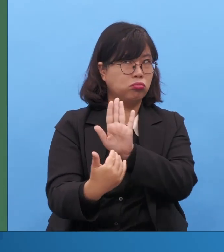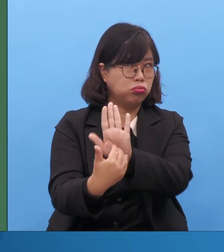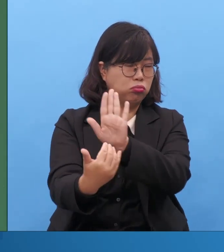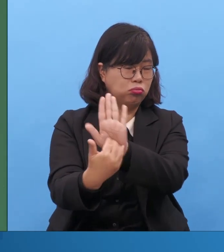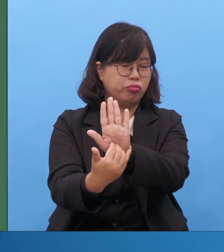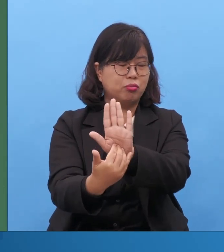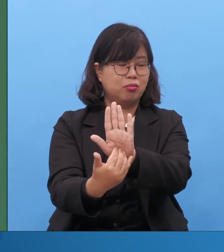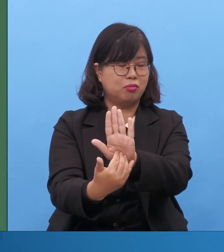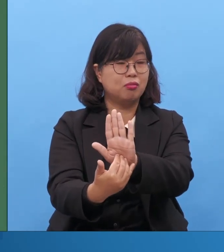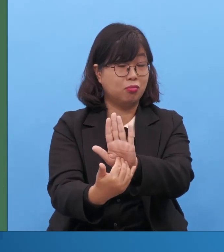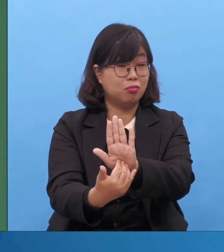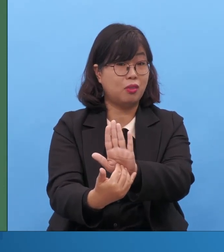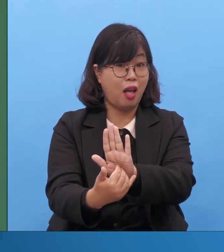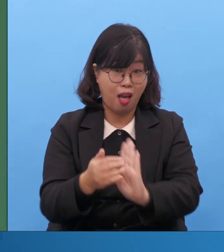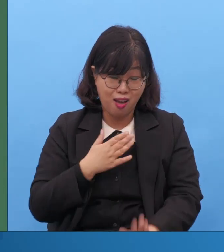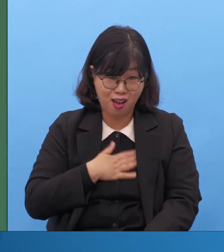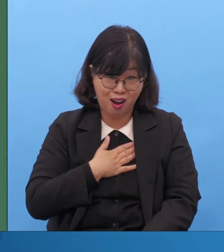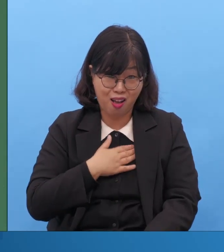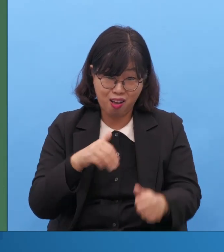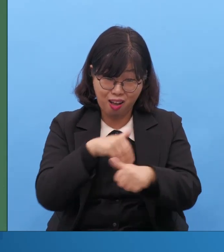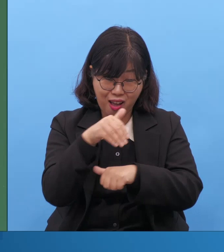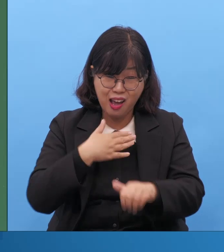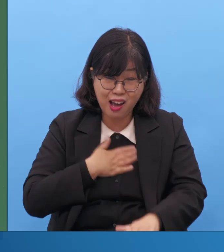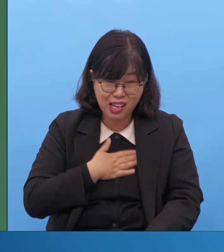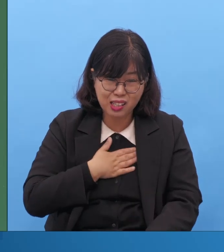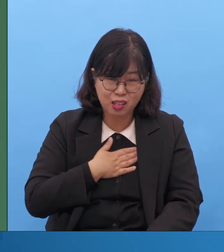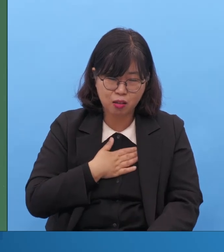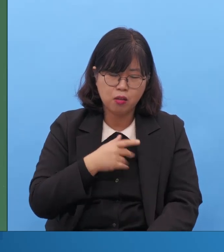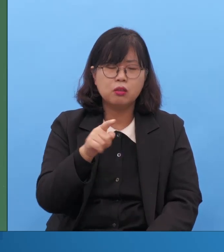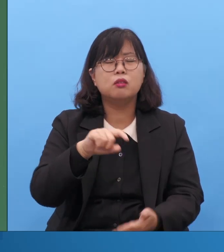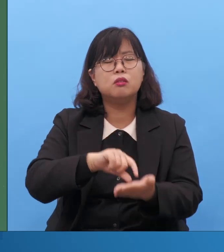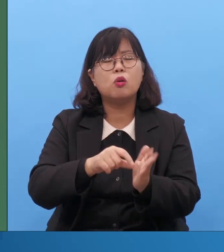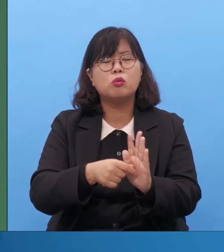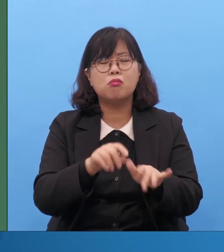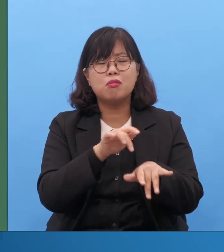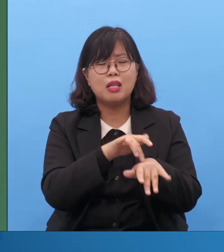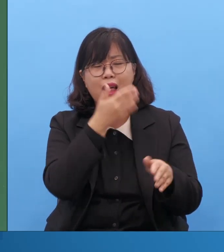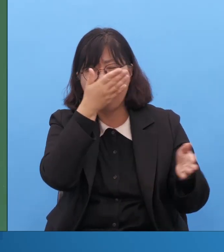소용없어 이 정도까지 인간은 사단의 신복을 합니다 그래서